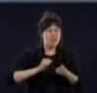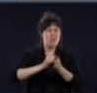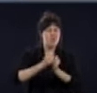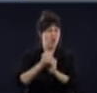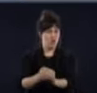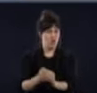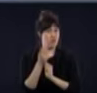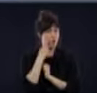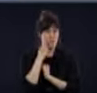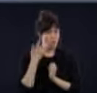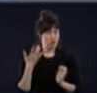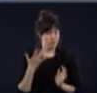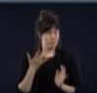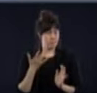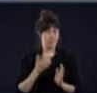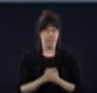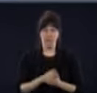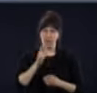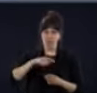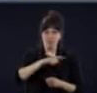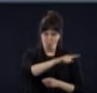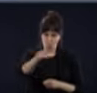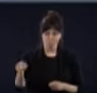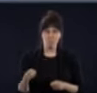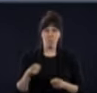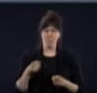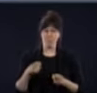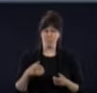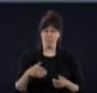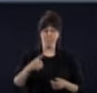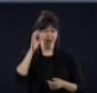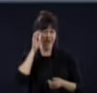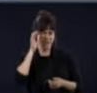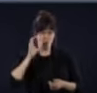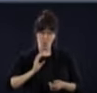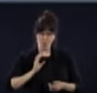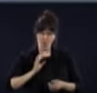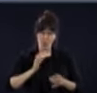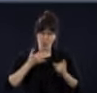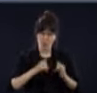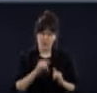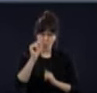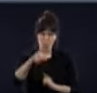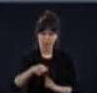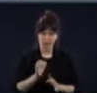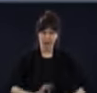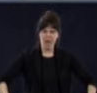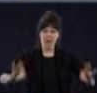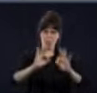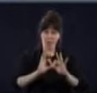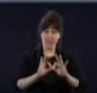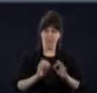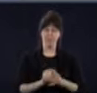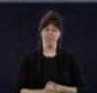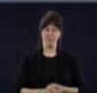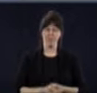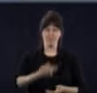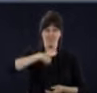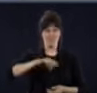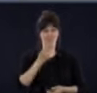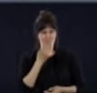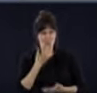gens vont continuer de respecter les consignes et qu'on n'aura pas besoin de retirer, si on veut, le privilège qu'on est en train de vouloir accorder